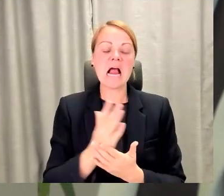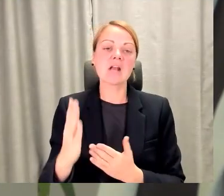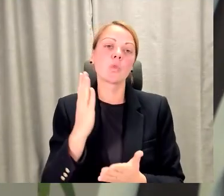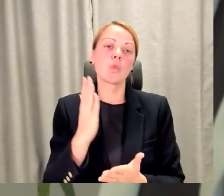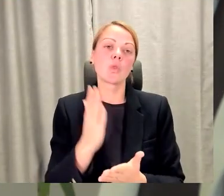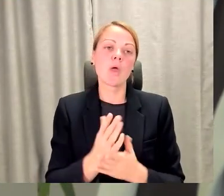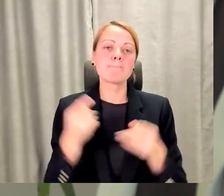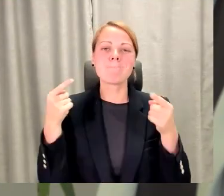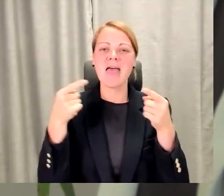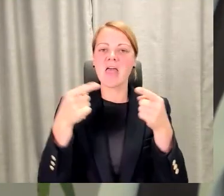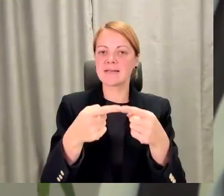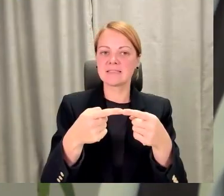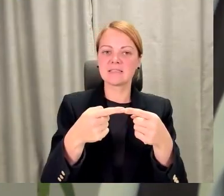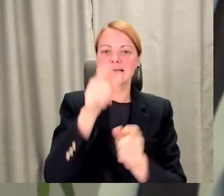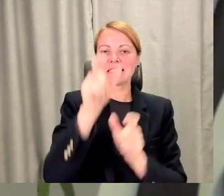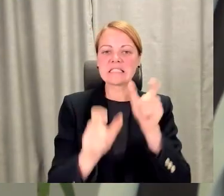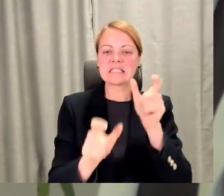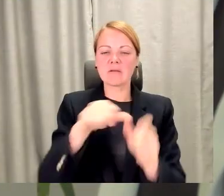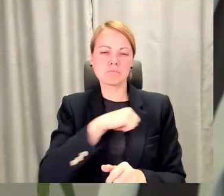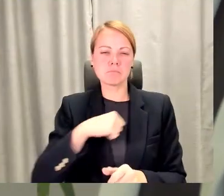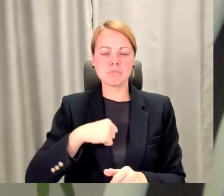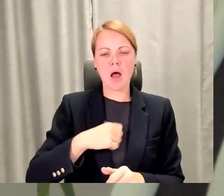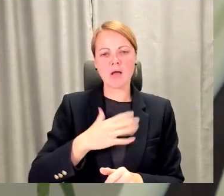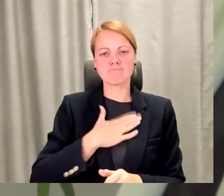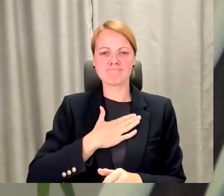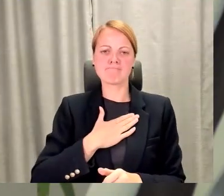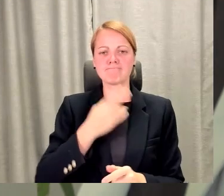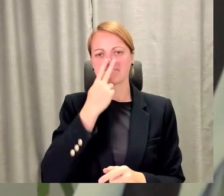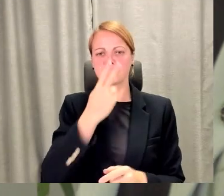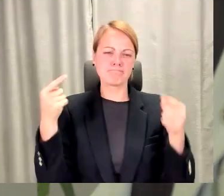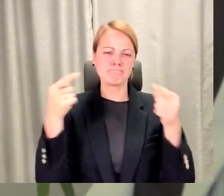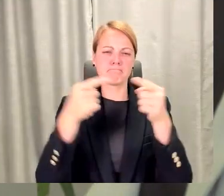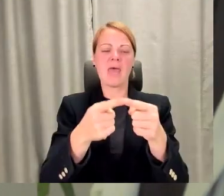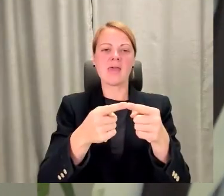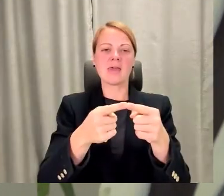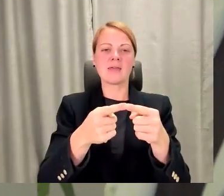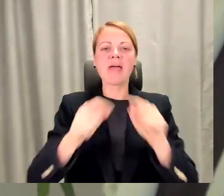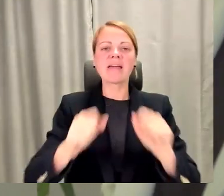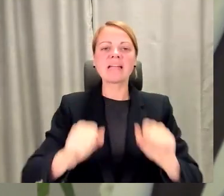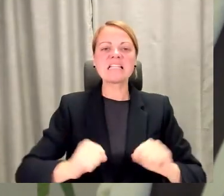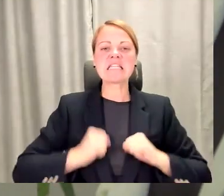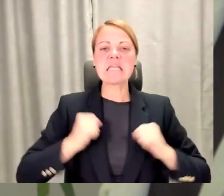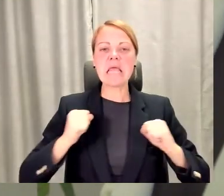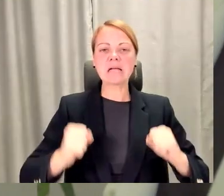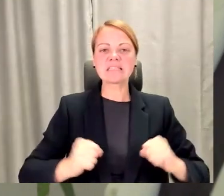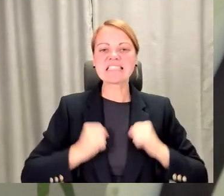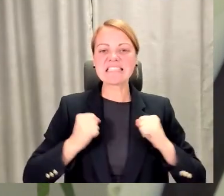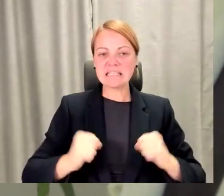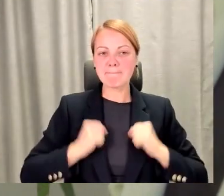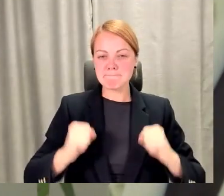cilvēks pats sevi ir nolicis. Bez šīs mērķi tiecības, es teiktu tiecībā tieši,